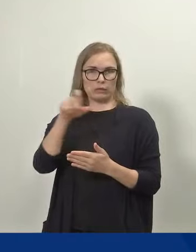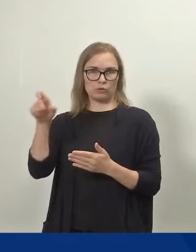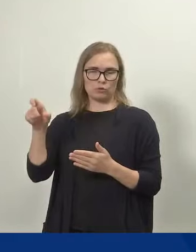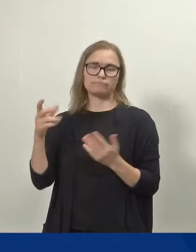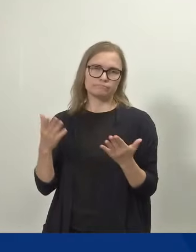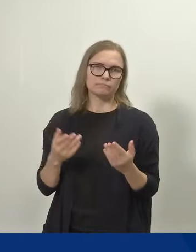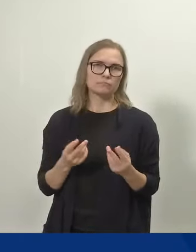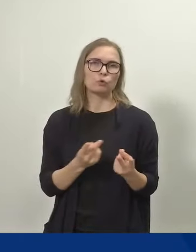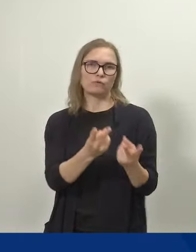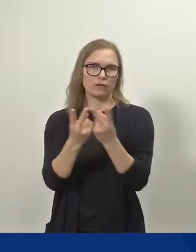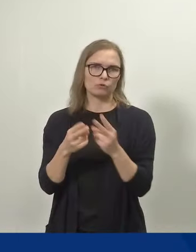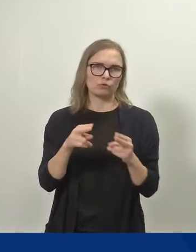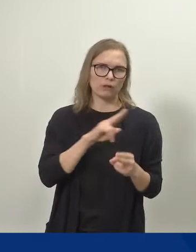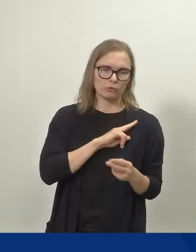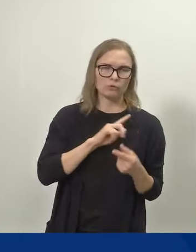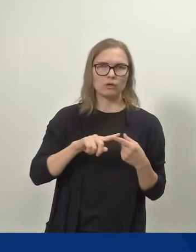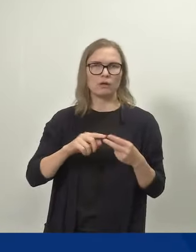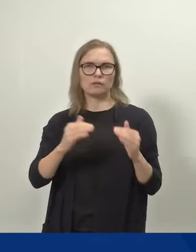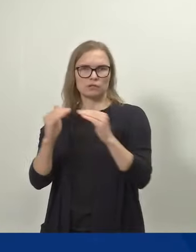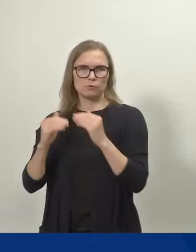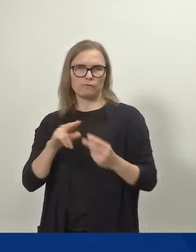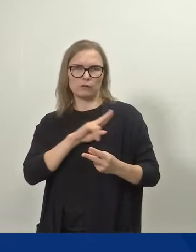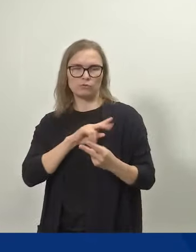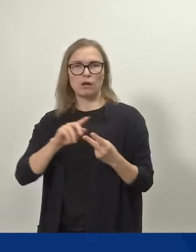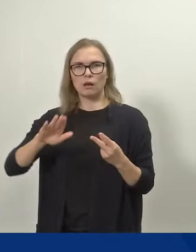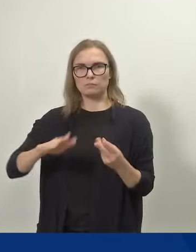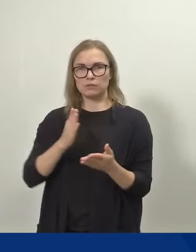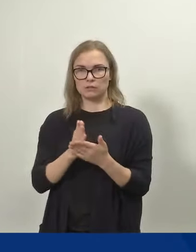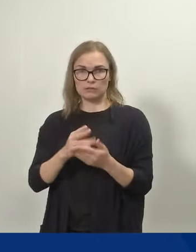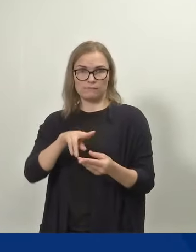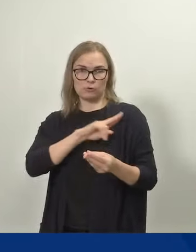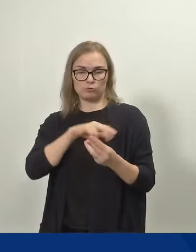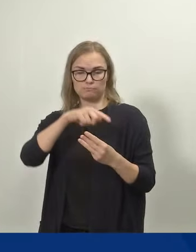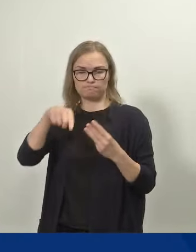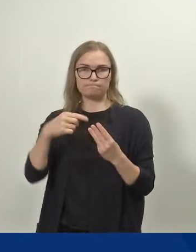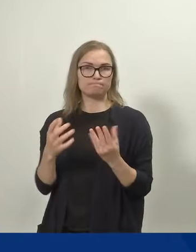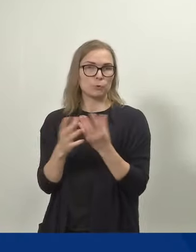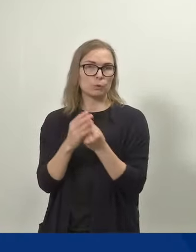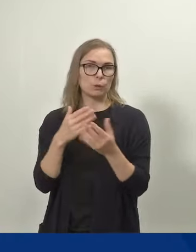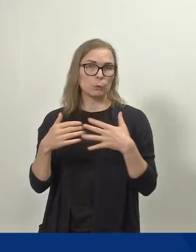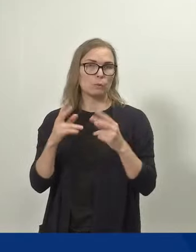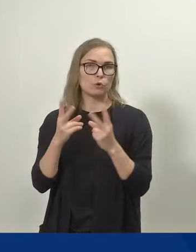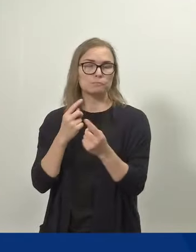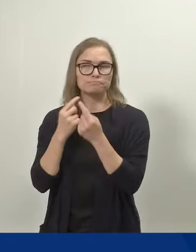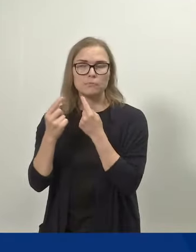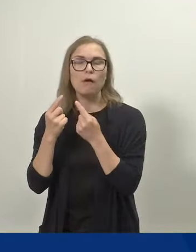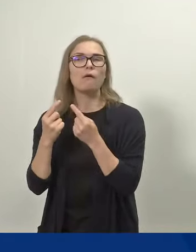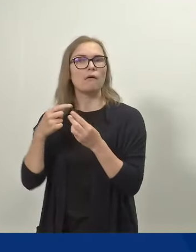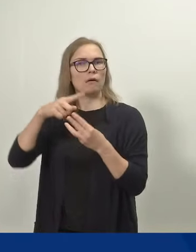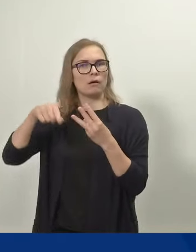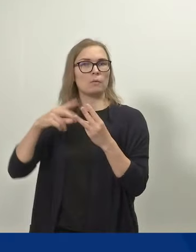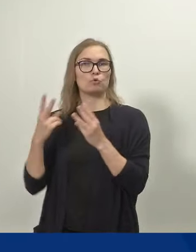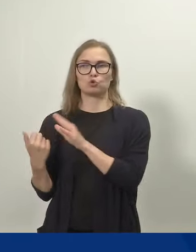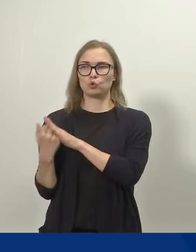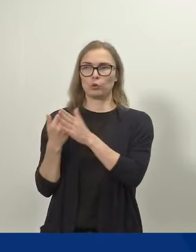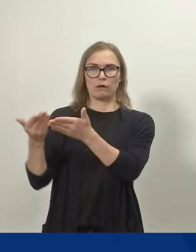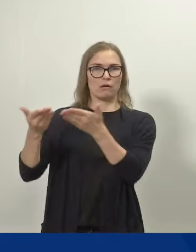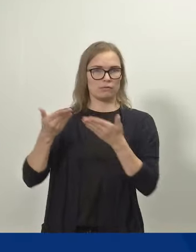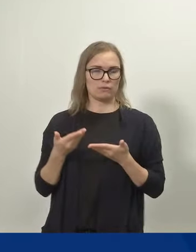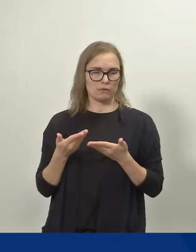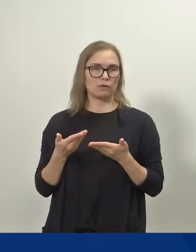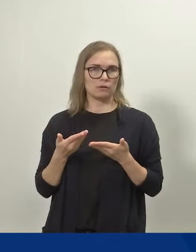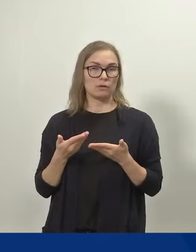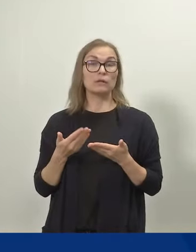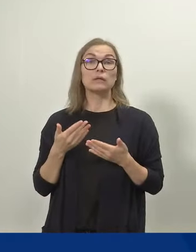yhdenvertaisuusvaltuutetun, tasa-arvovaltuutetun ja lapsiasianvaltuutetun kanssa. Ja myös heiltä on saatu tähän uudistuksen läpivientiin tukea. Ja kiitos